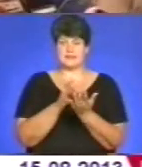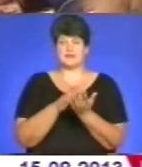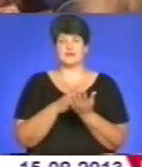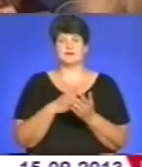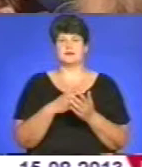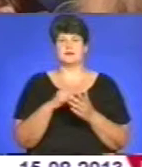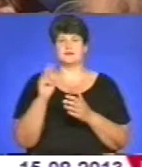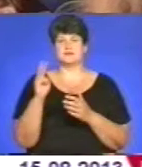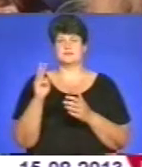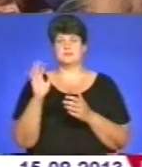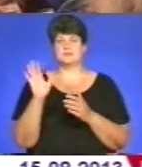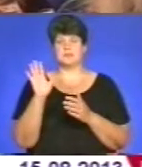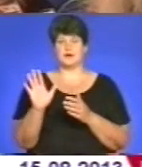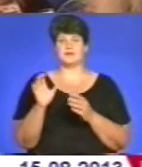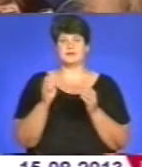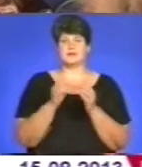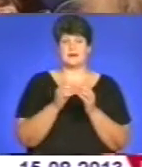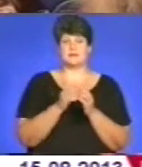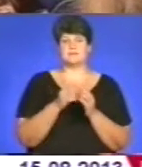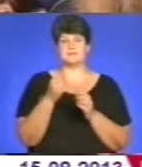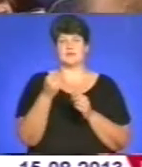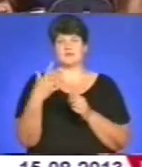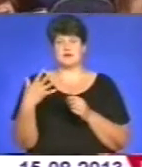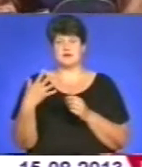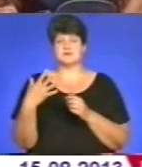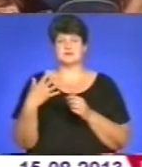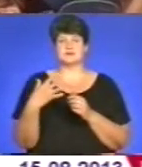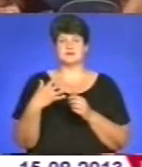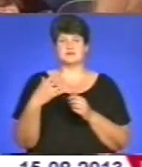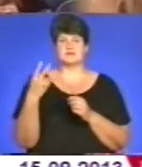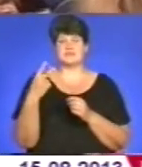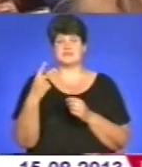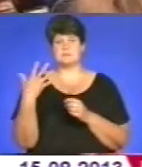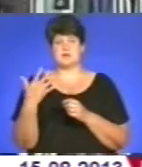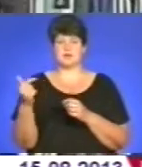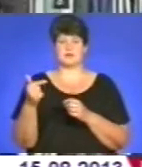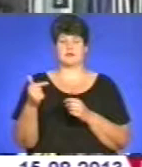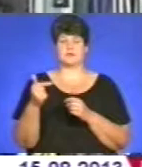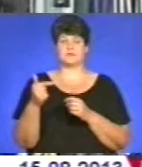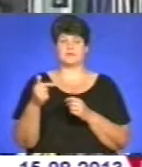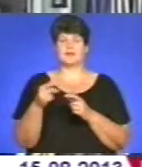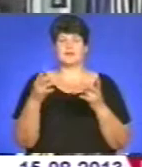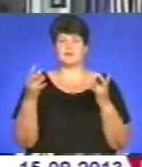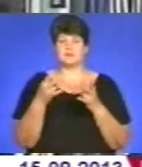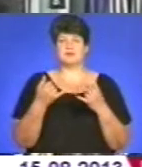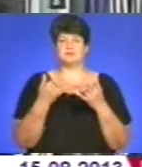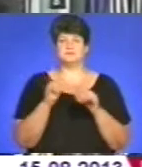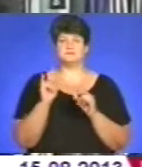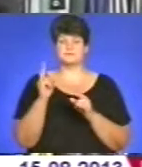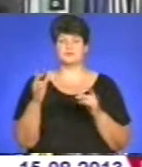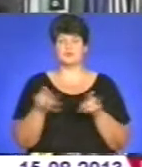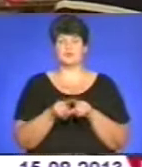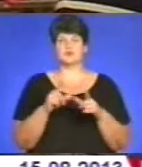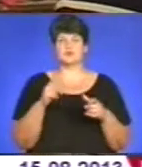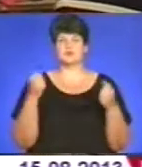обкладинка, тверда 10, 15 – паралонова, і шкіряна обкладинка 25 гривень. Необхідні школяреві спортивний костюм та